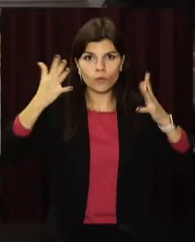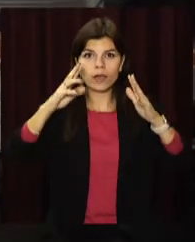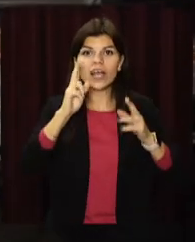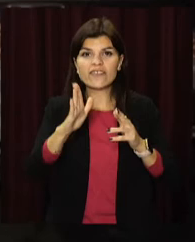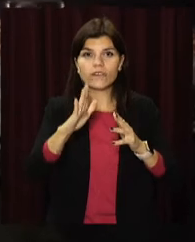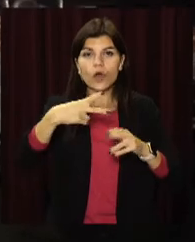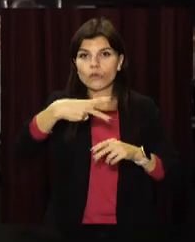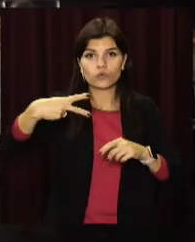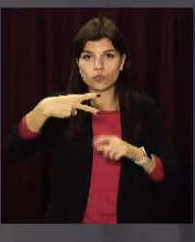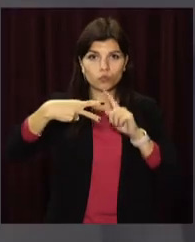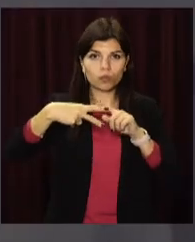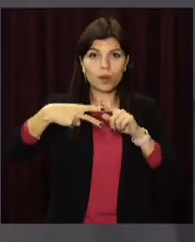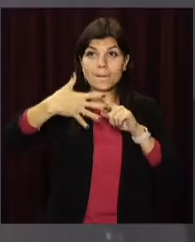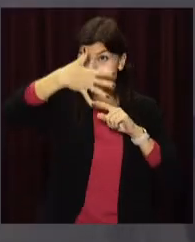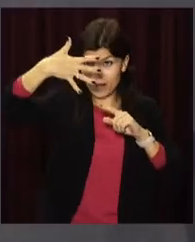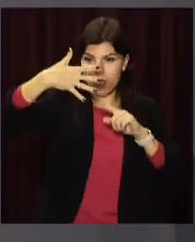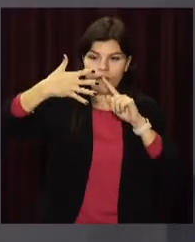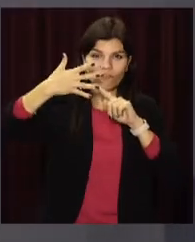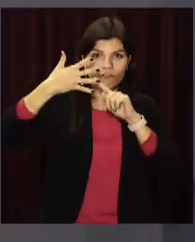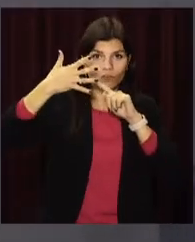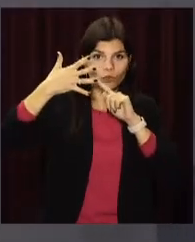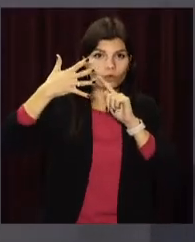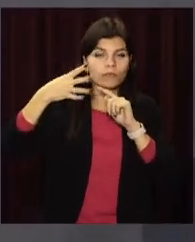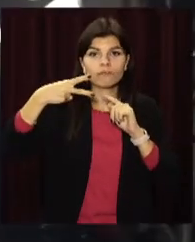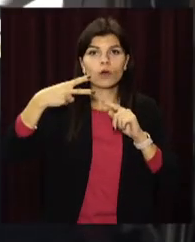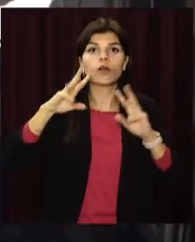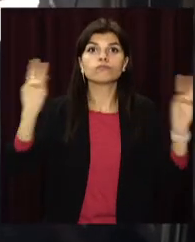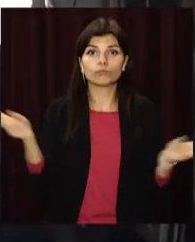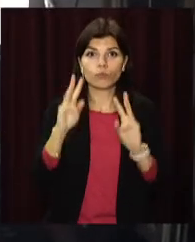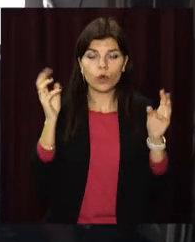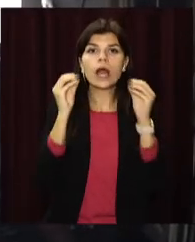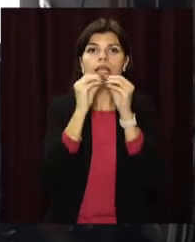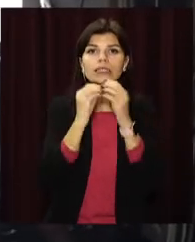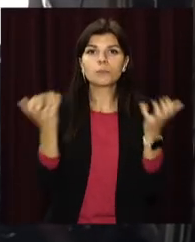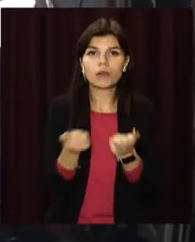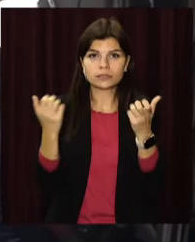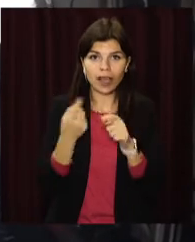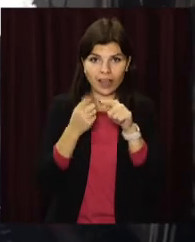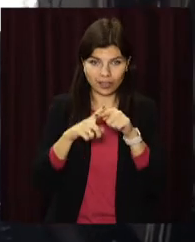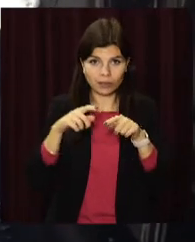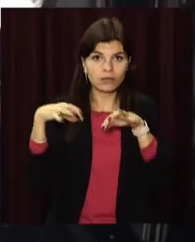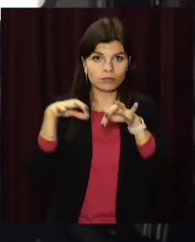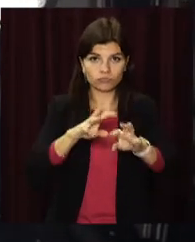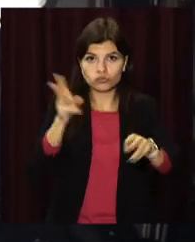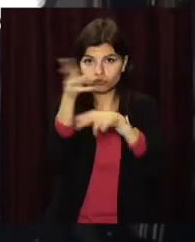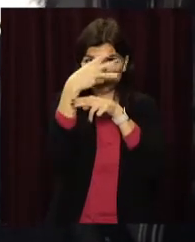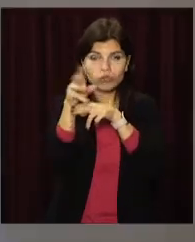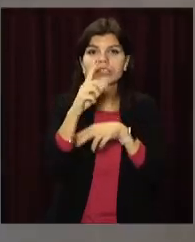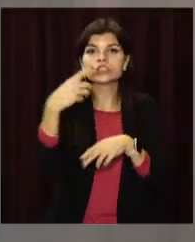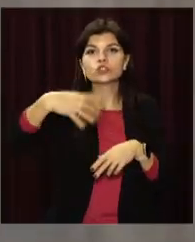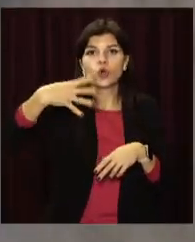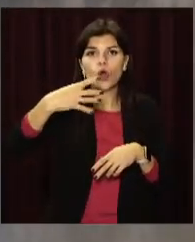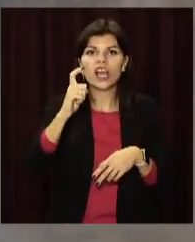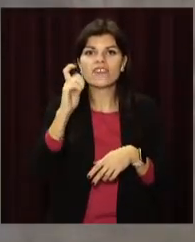квартирі на другому поверсі п'ятиповерхівки. Пожежу гасили 10 рятувальників. Вони приборкали вогонь приблизно за 40 хвилин.